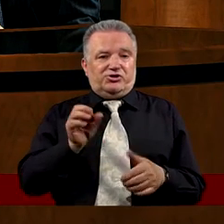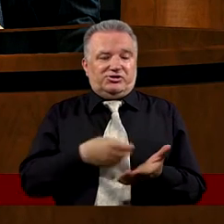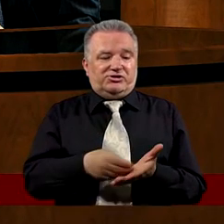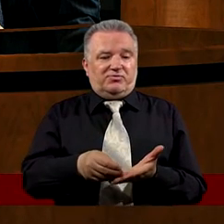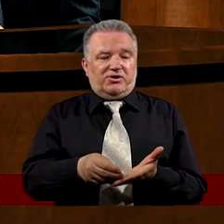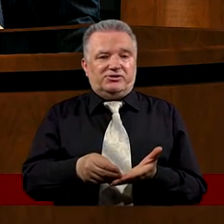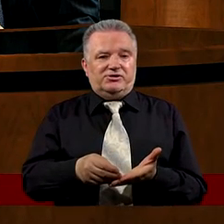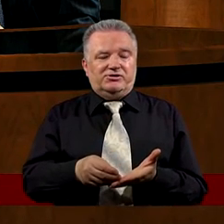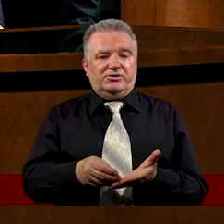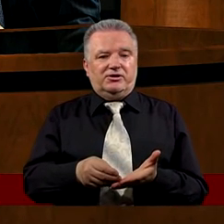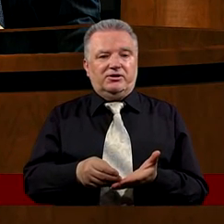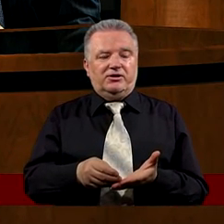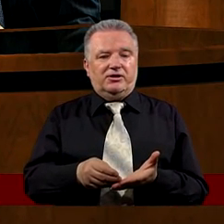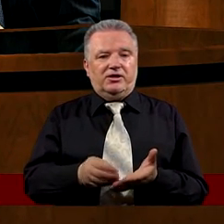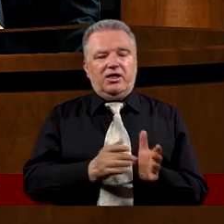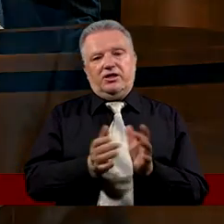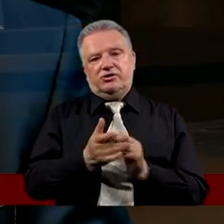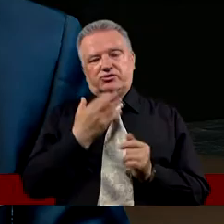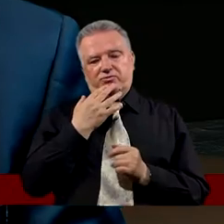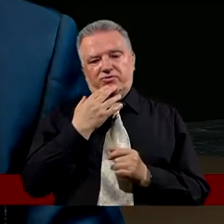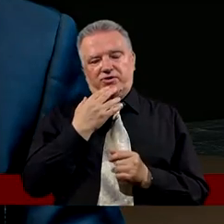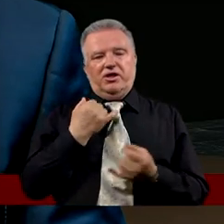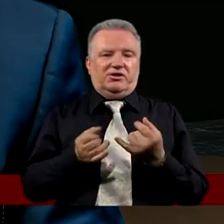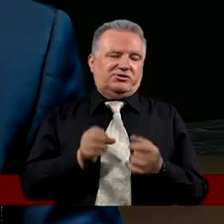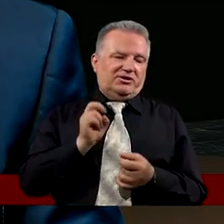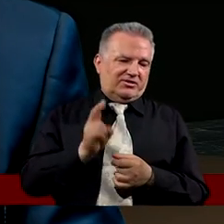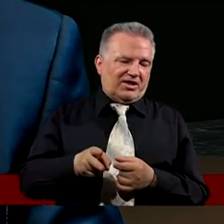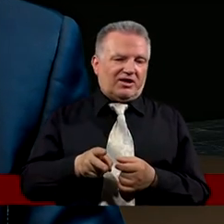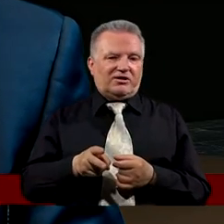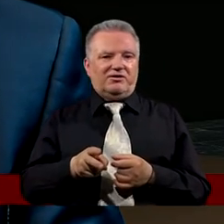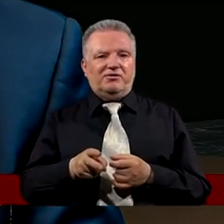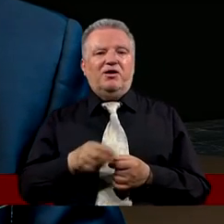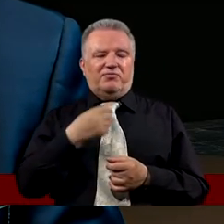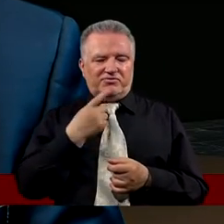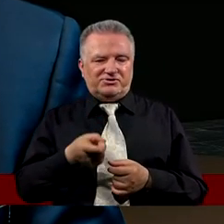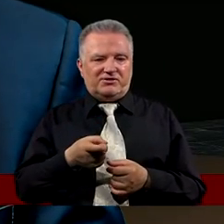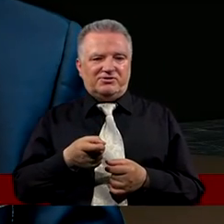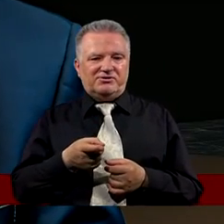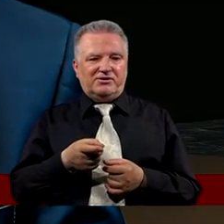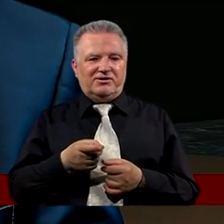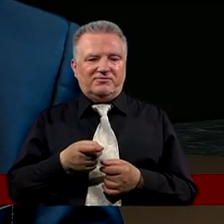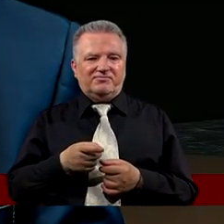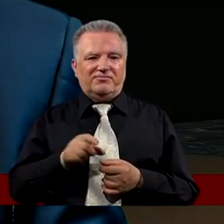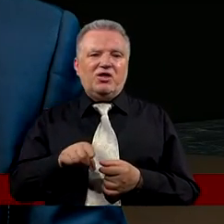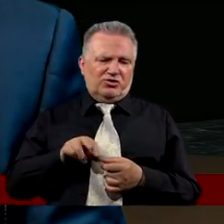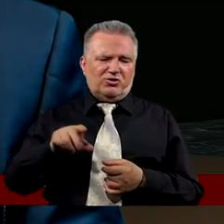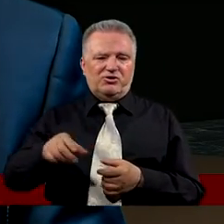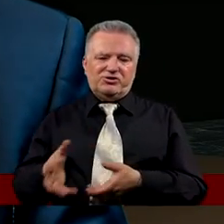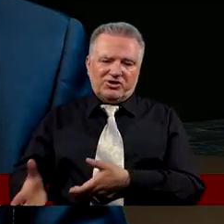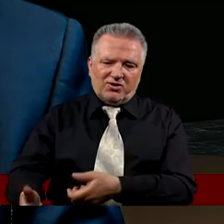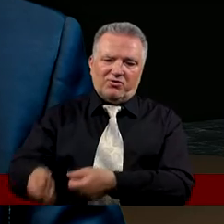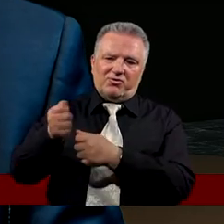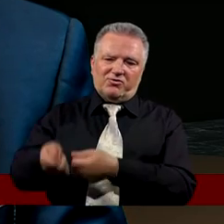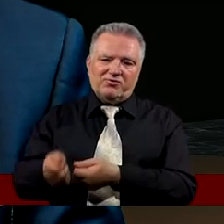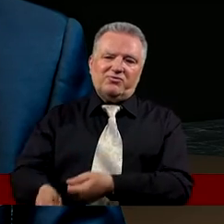zapłacić Musi zapłacić Więc Jezus mu mówi No jeśli tak Jeśli już tak powiedziałeś No to